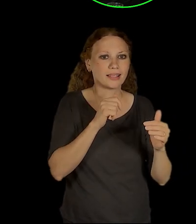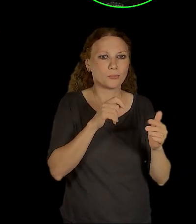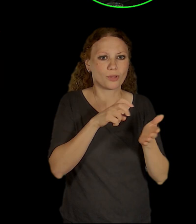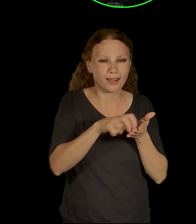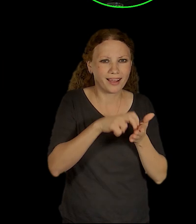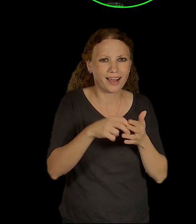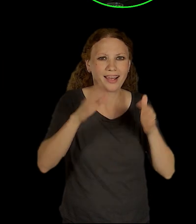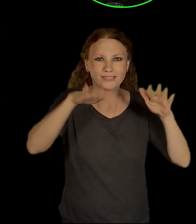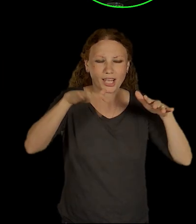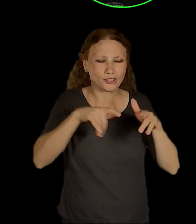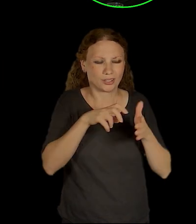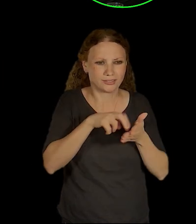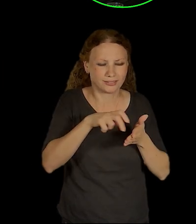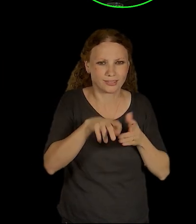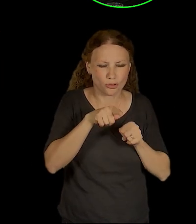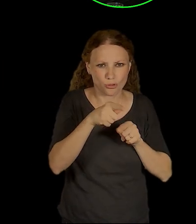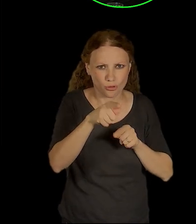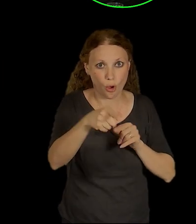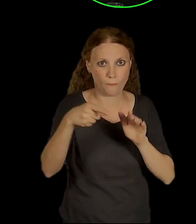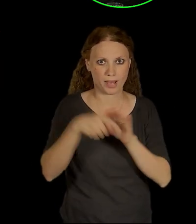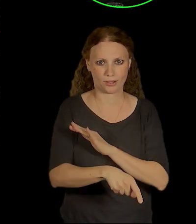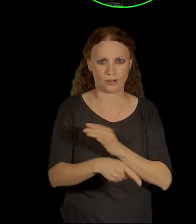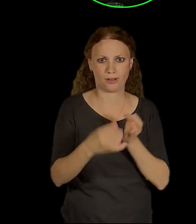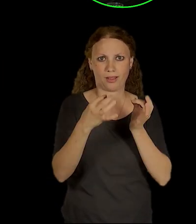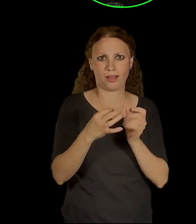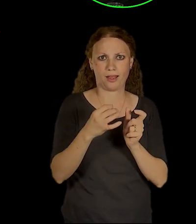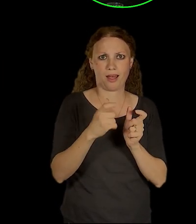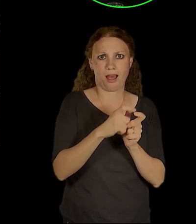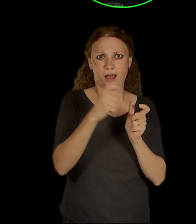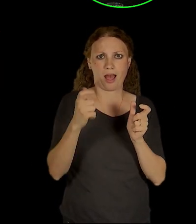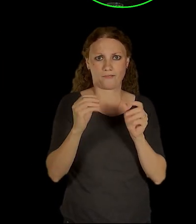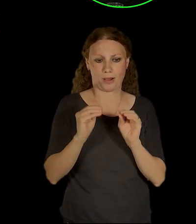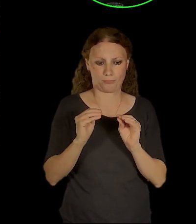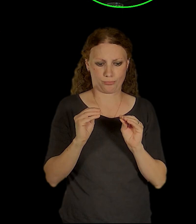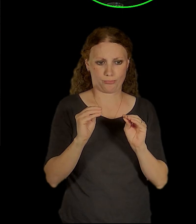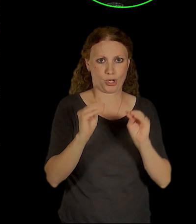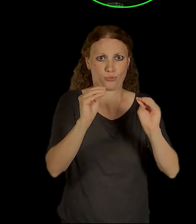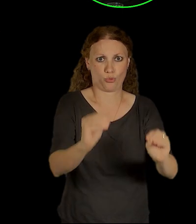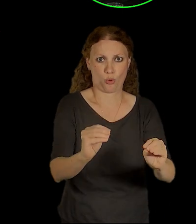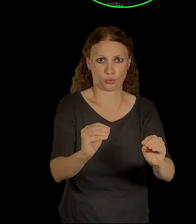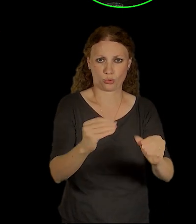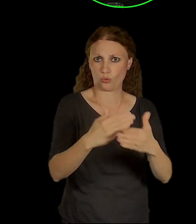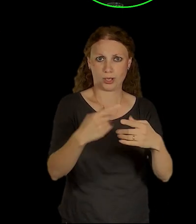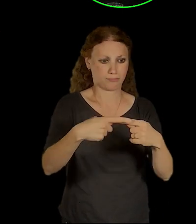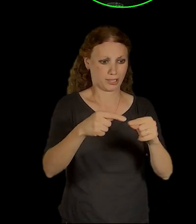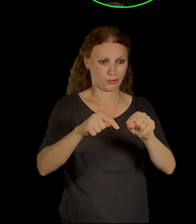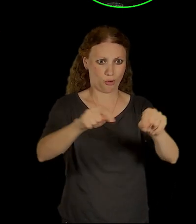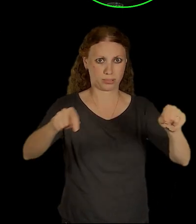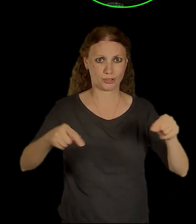lávce do metra, když by stačilo jenom tu lávku udělat součástí toho terminálu a nabídnout tým kohod, přesunout co